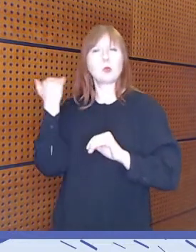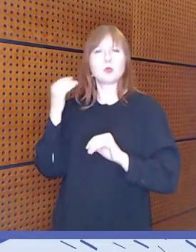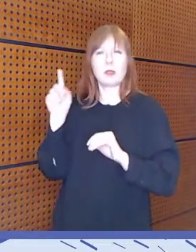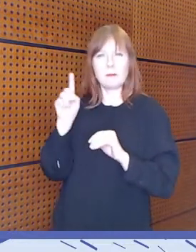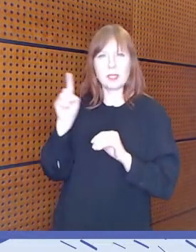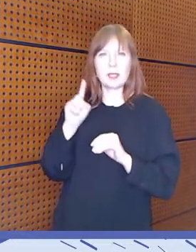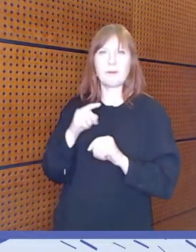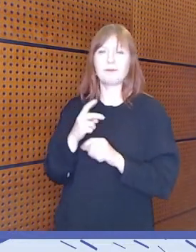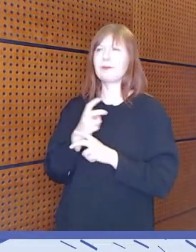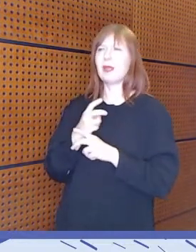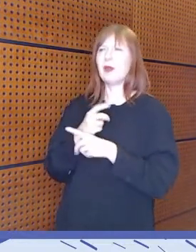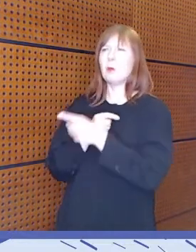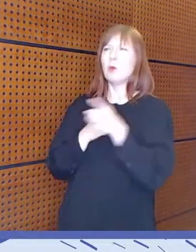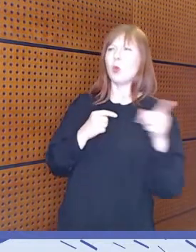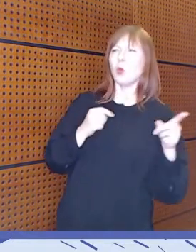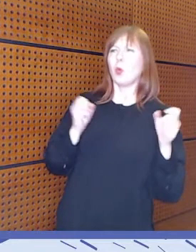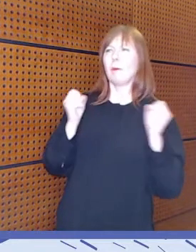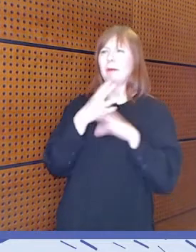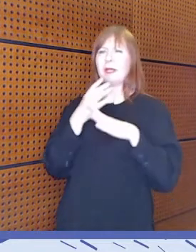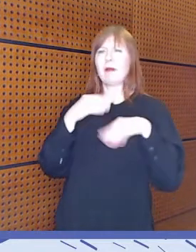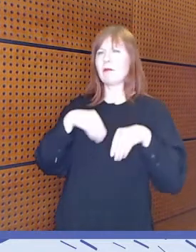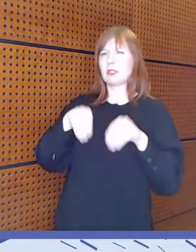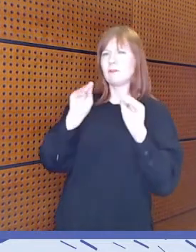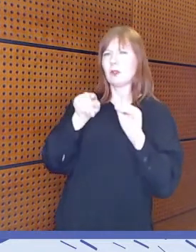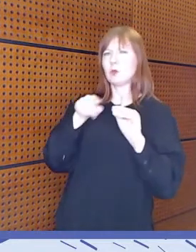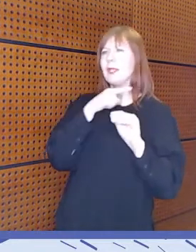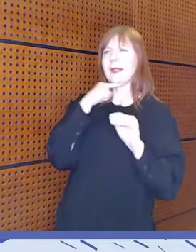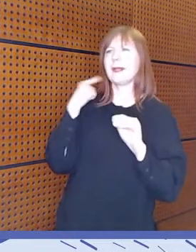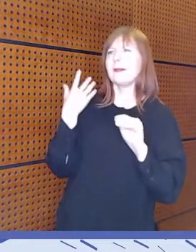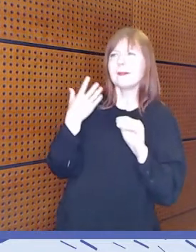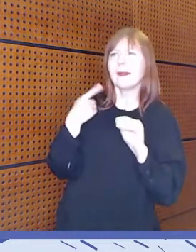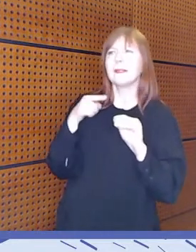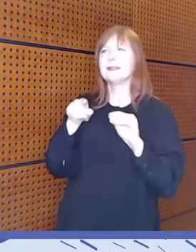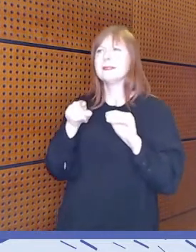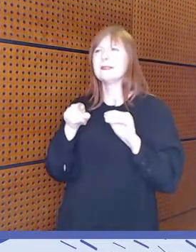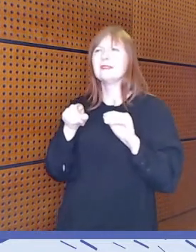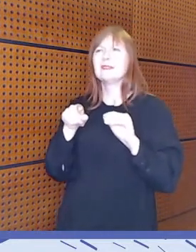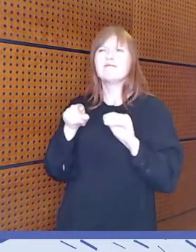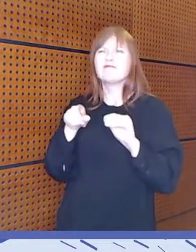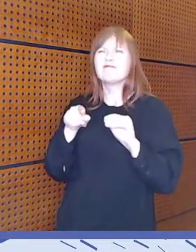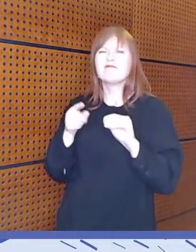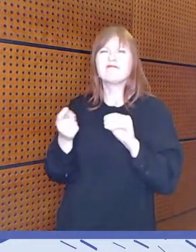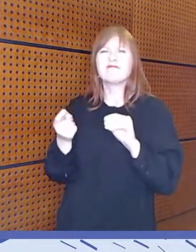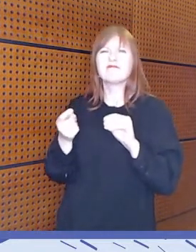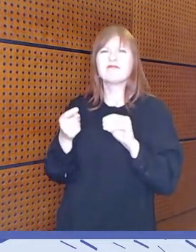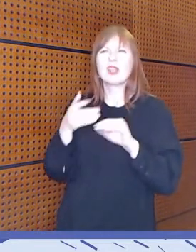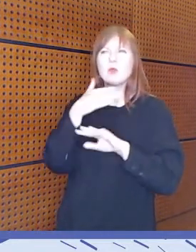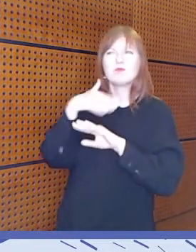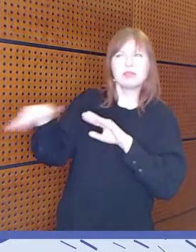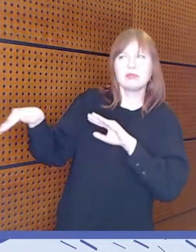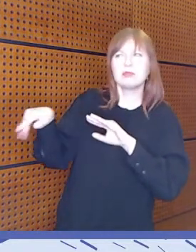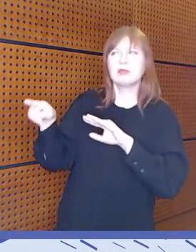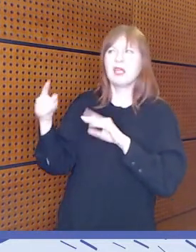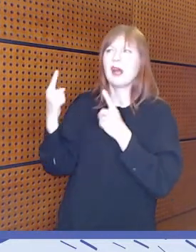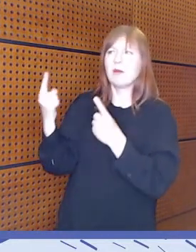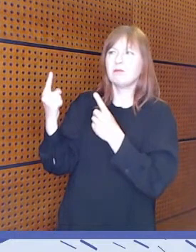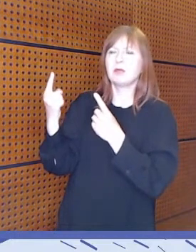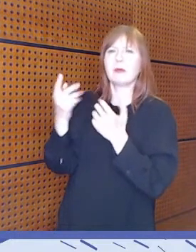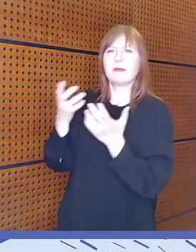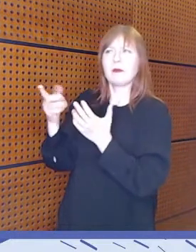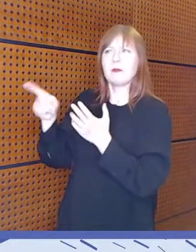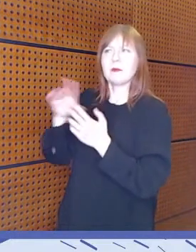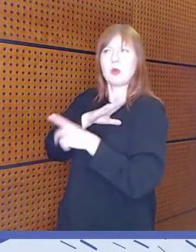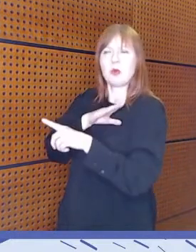se muu mediakasvatustoiminta ei riittävästi tavoita tai siinä ei huomioida erilaisia tarpeita, mitä erilaisilla